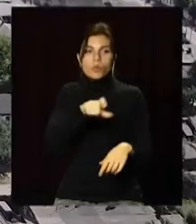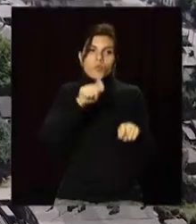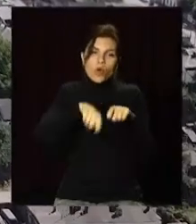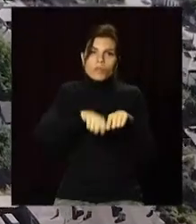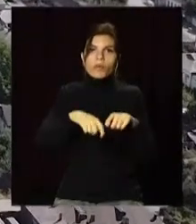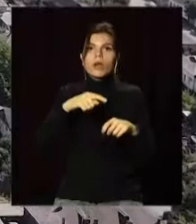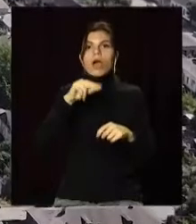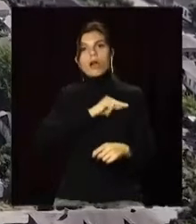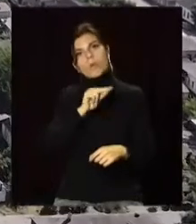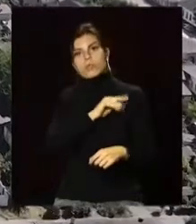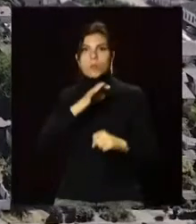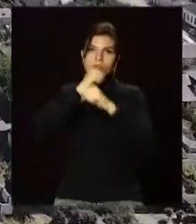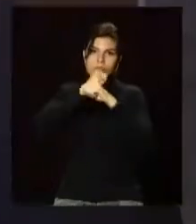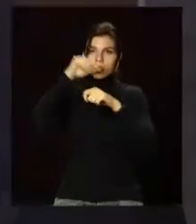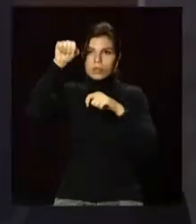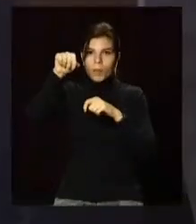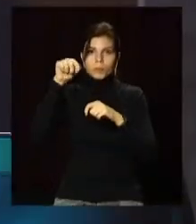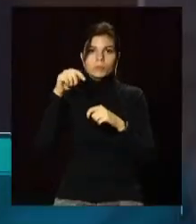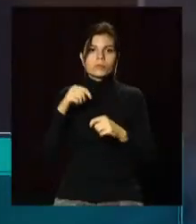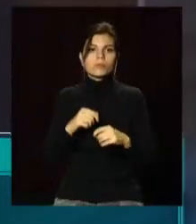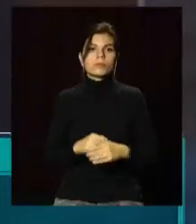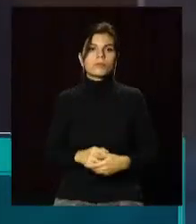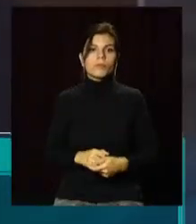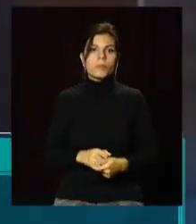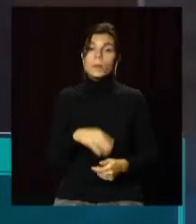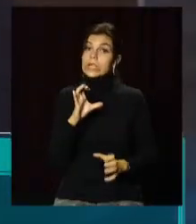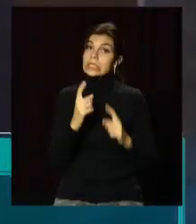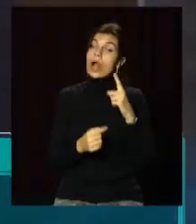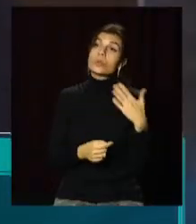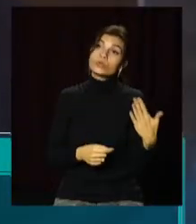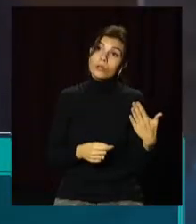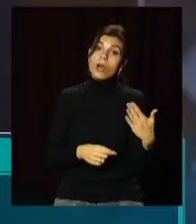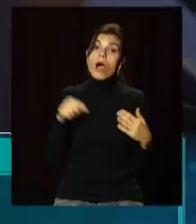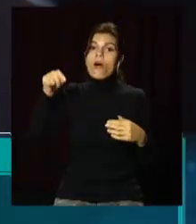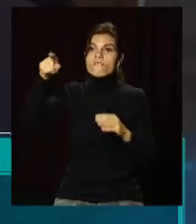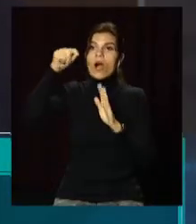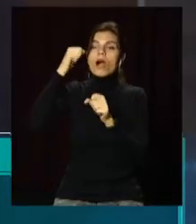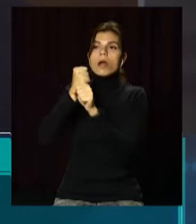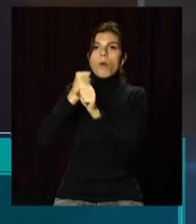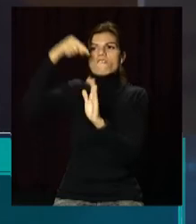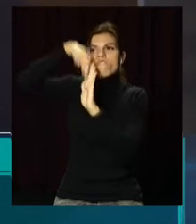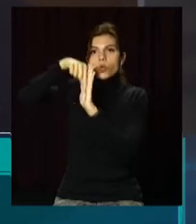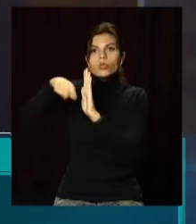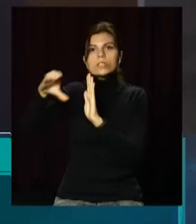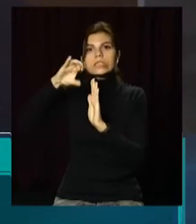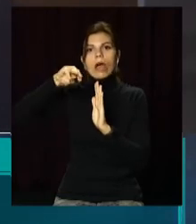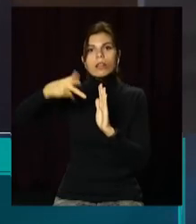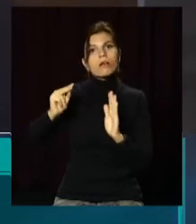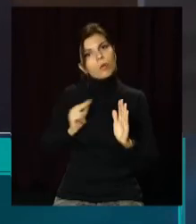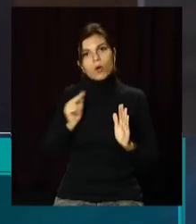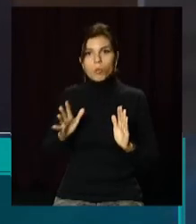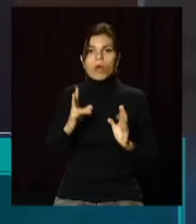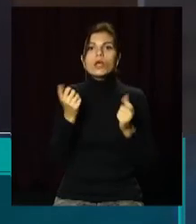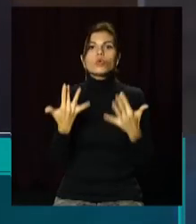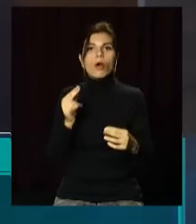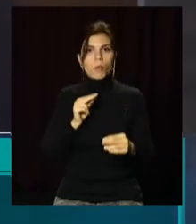трансформаторних і розподільних підстанцій. З однієї сторони, вони перевірять свою внутрідомову і внутріквартирну сію, наскільки вона